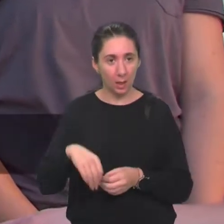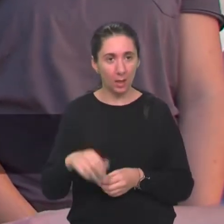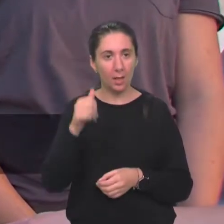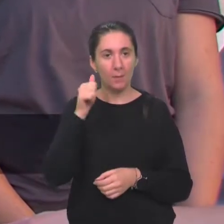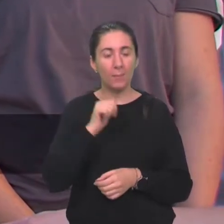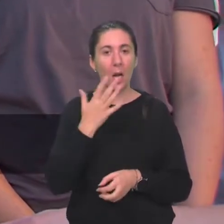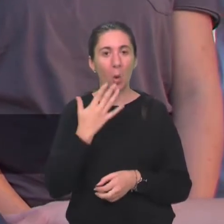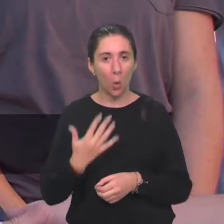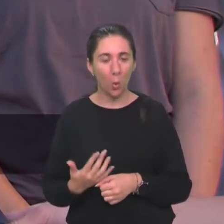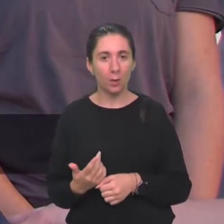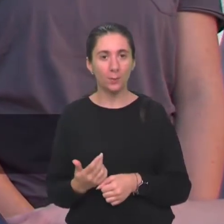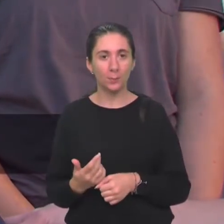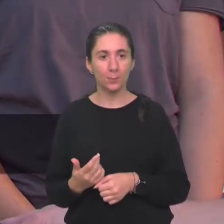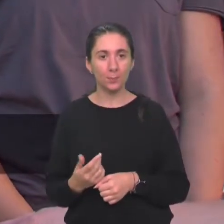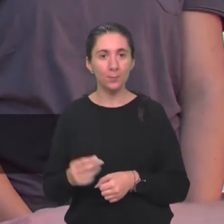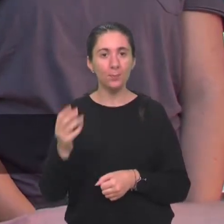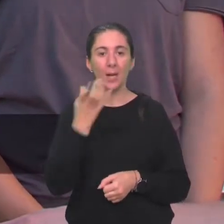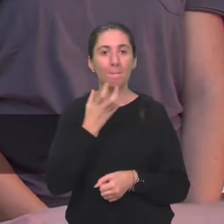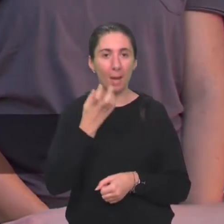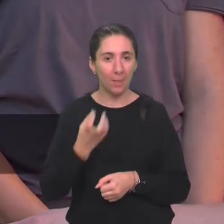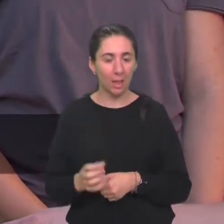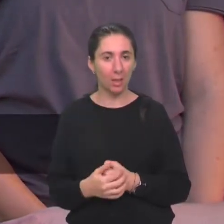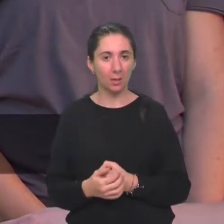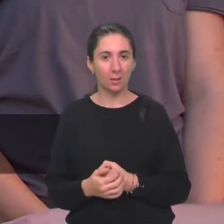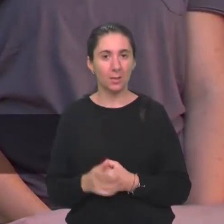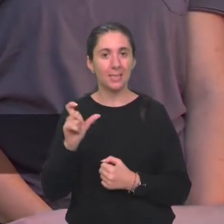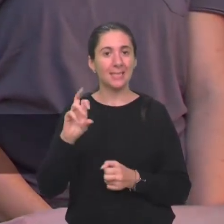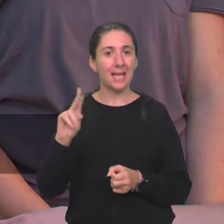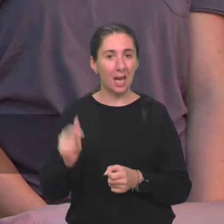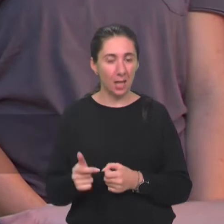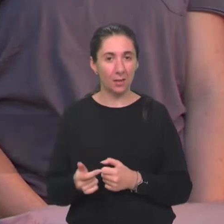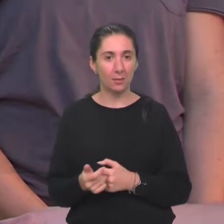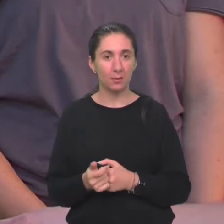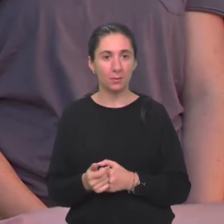bijeli luk, paprika, celer,